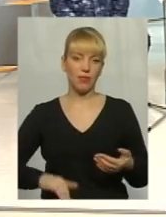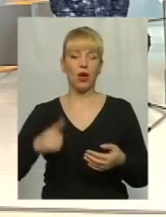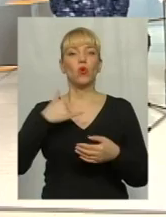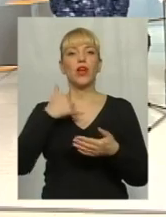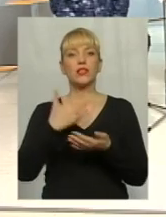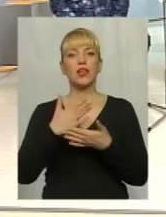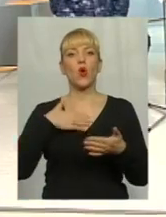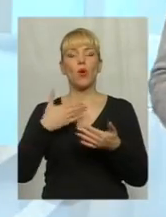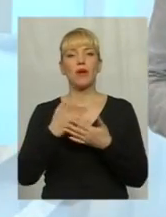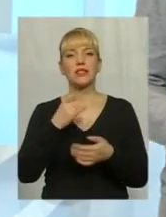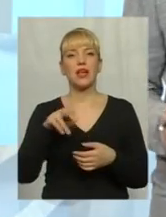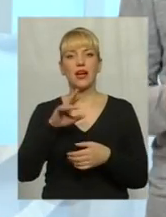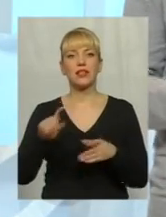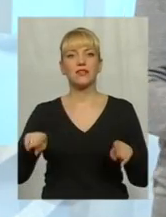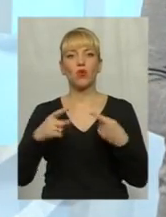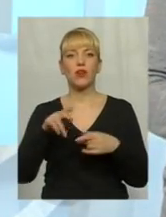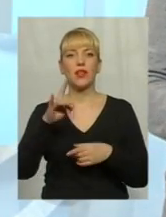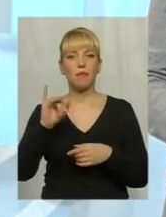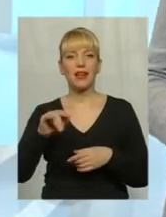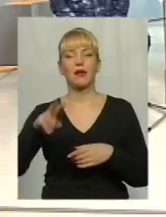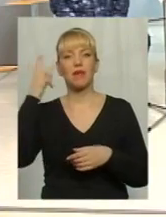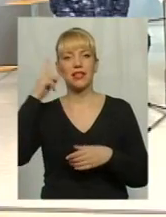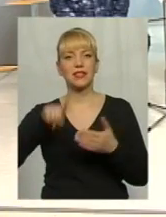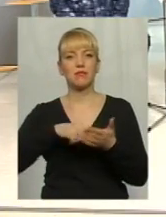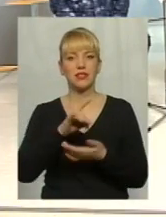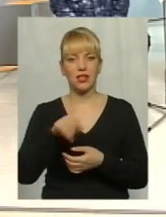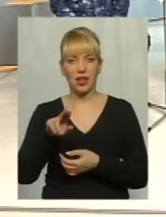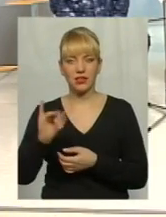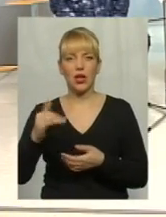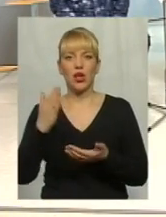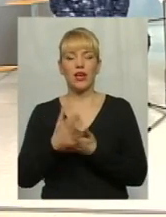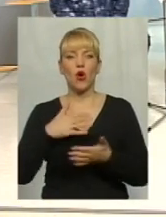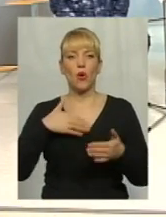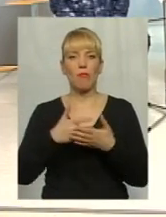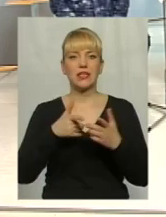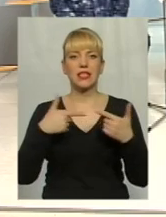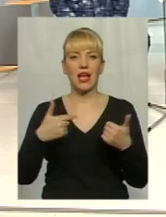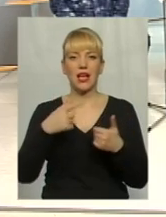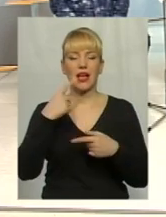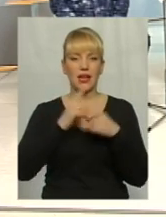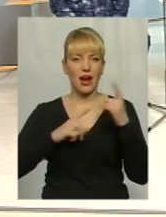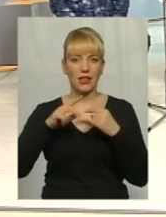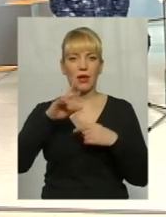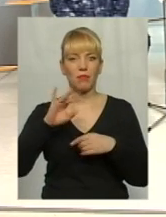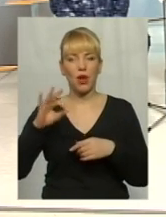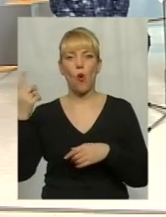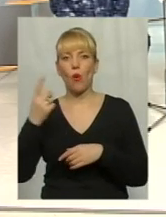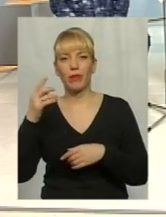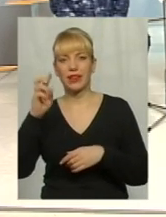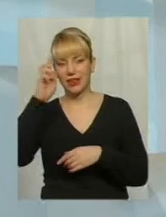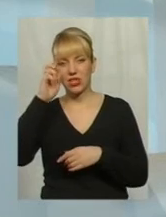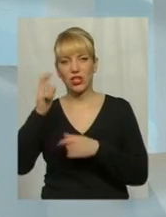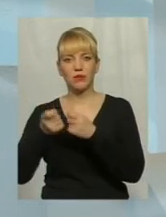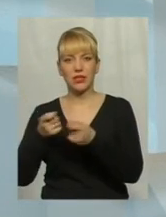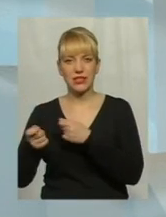громадська рада, створена при Хмельницькій міській раді. Громадська рада при облдержадміністрації. Але розумієте, громадські